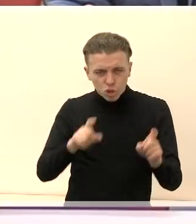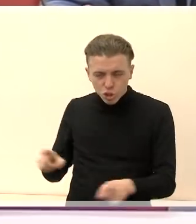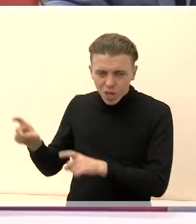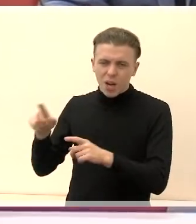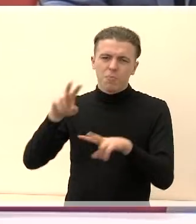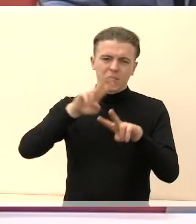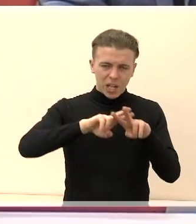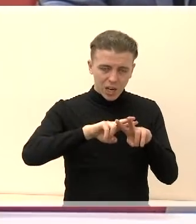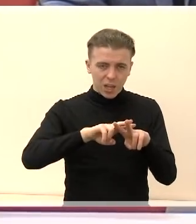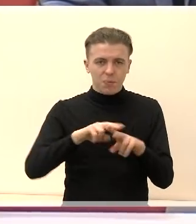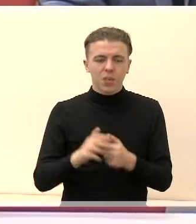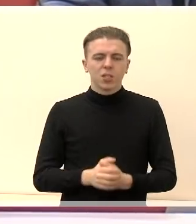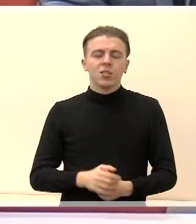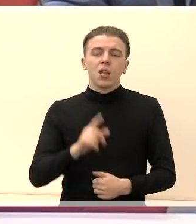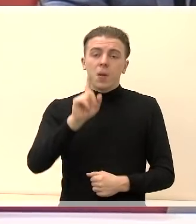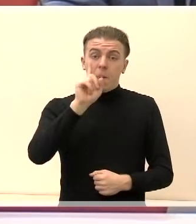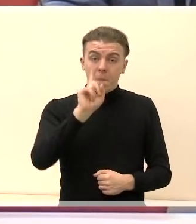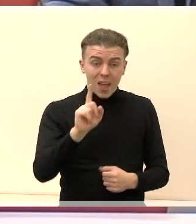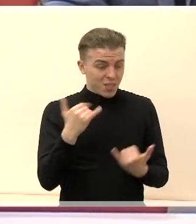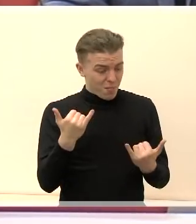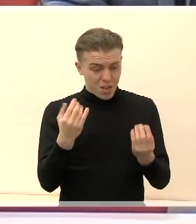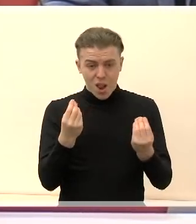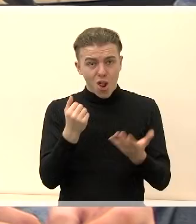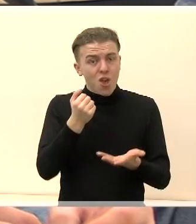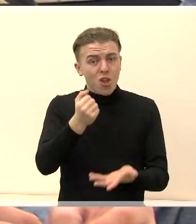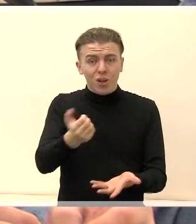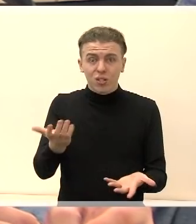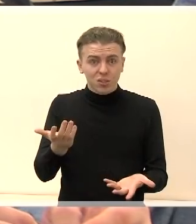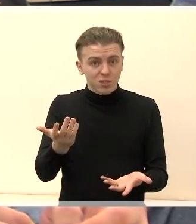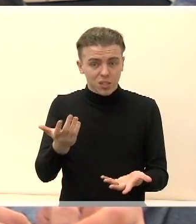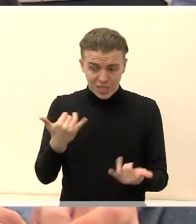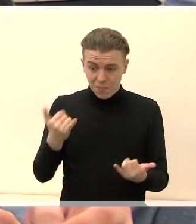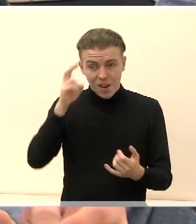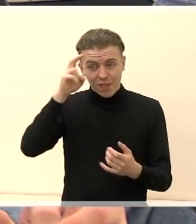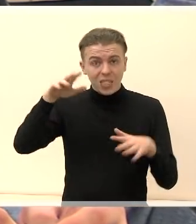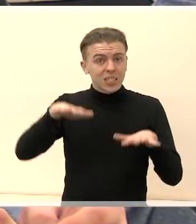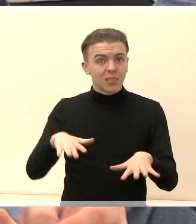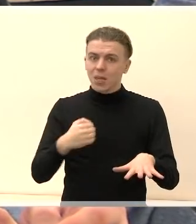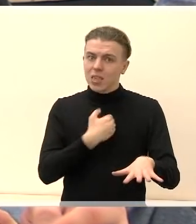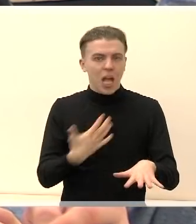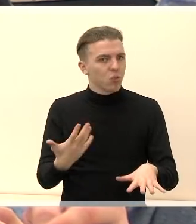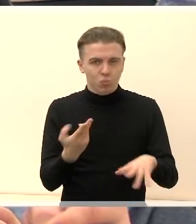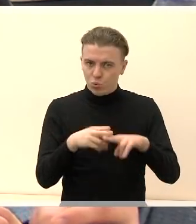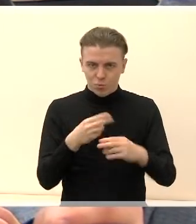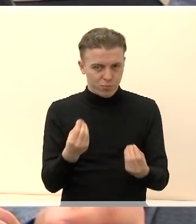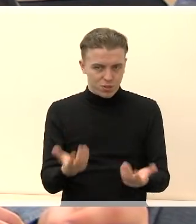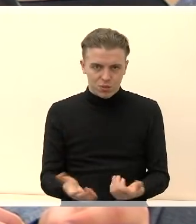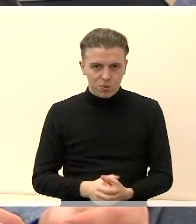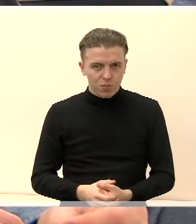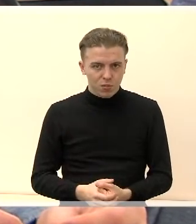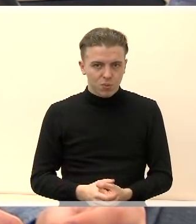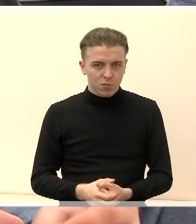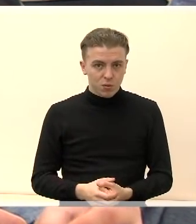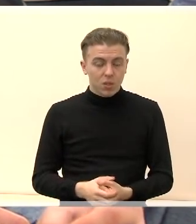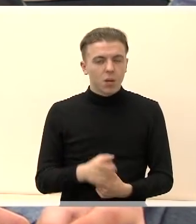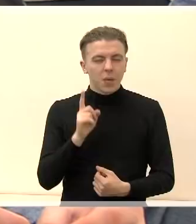kalėjimas, bet tokių lėšų tikrai, tikrai, manau, mūsų valstybėje nėra, kad jį galėtų iškelt. Tik tai iškyla